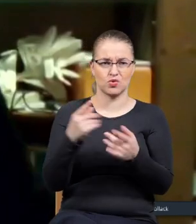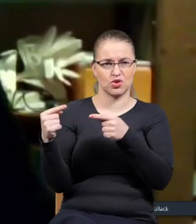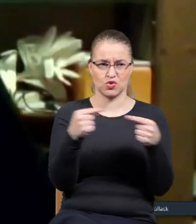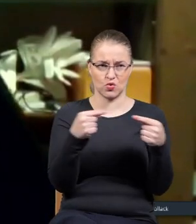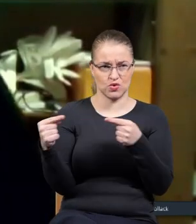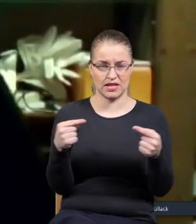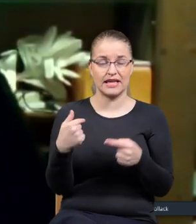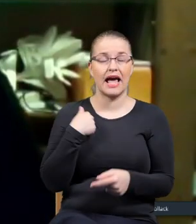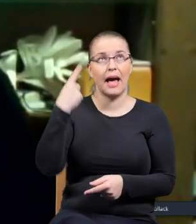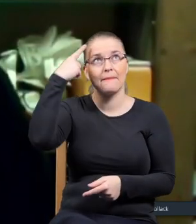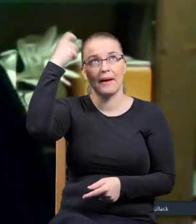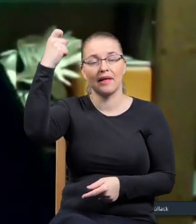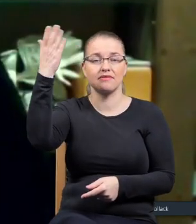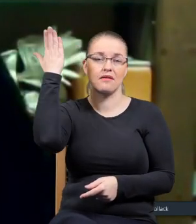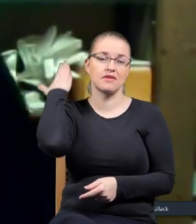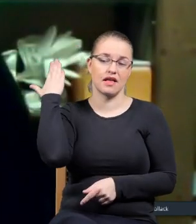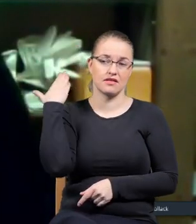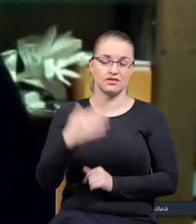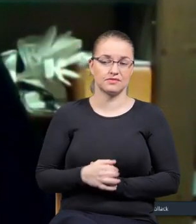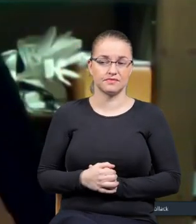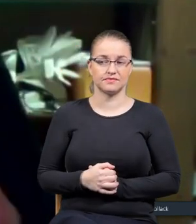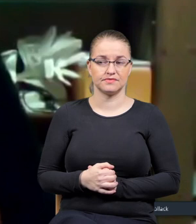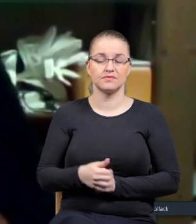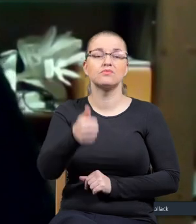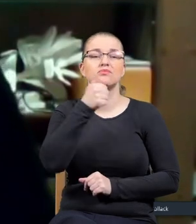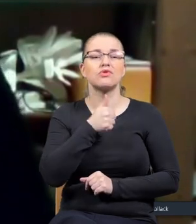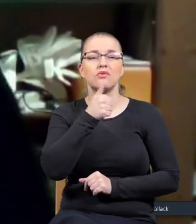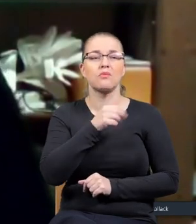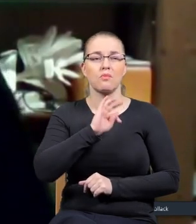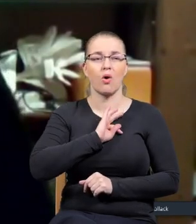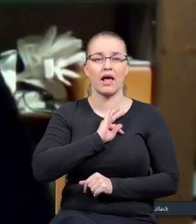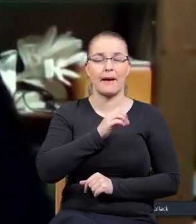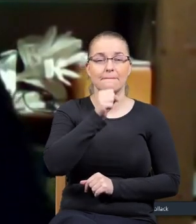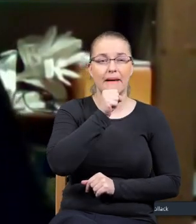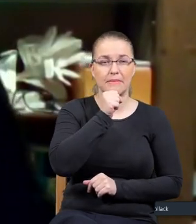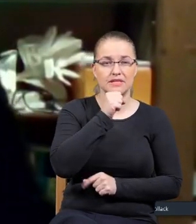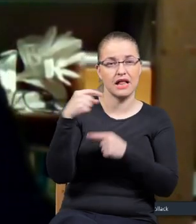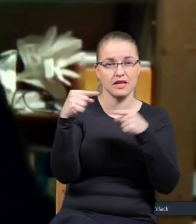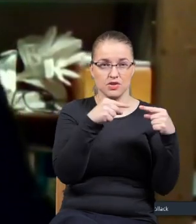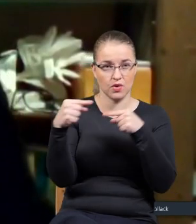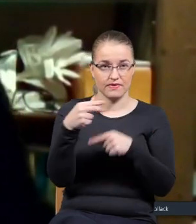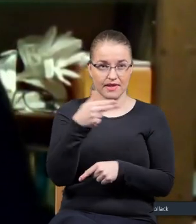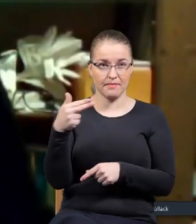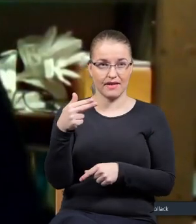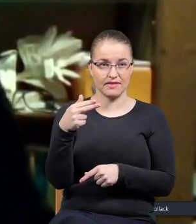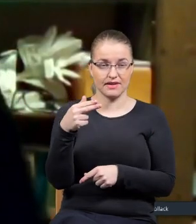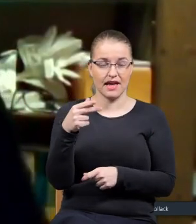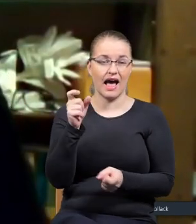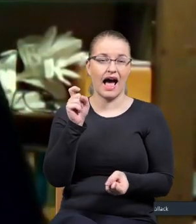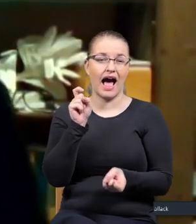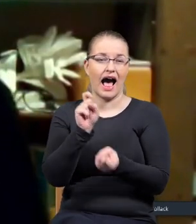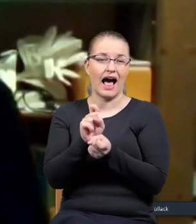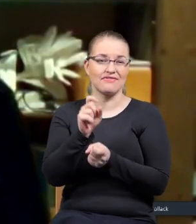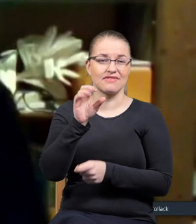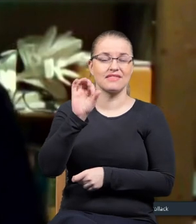Ja to pamiętam, jak kiedyś spróbowałem z moją babcią dyskutować na temat antysemityzmu. To